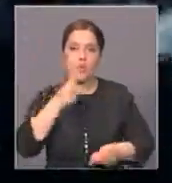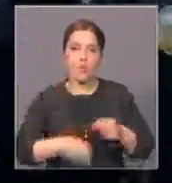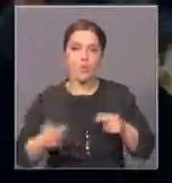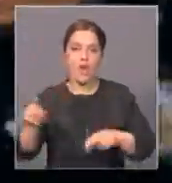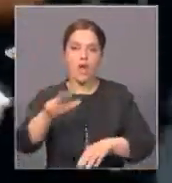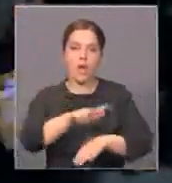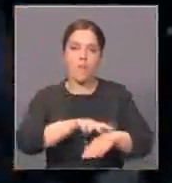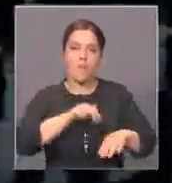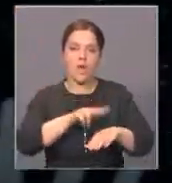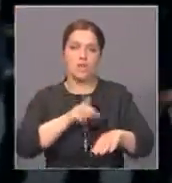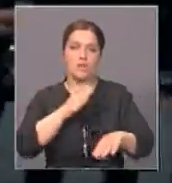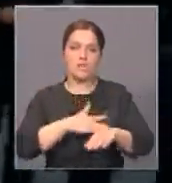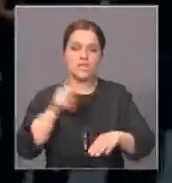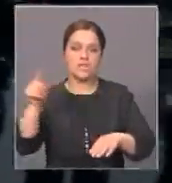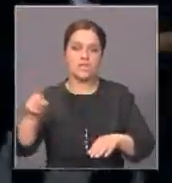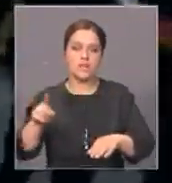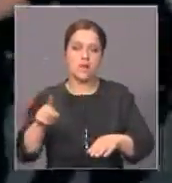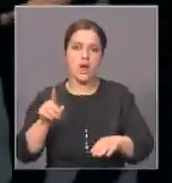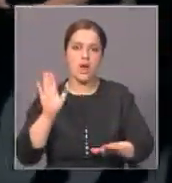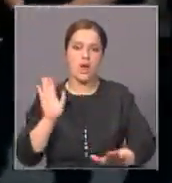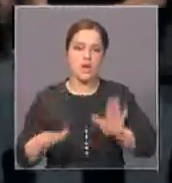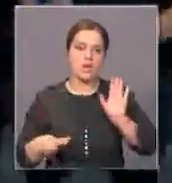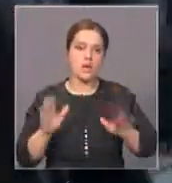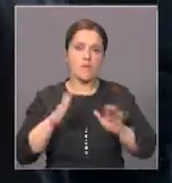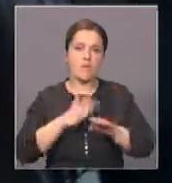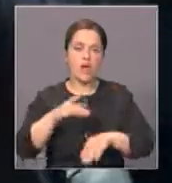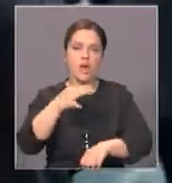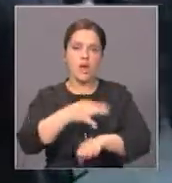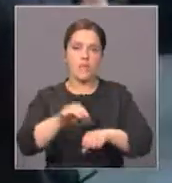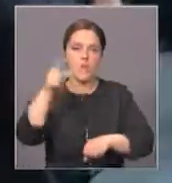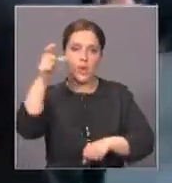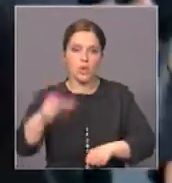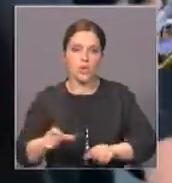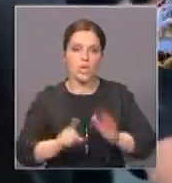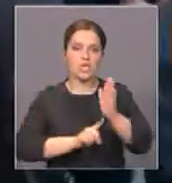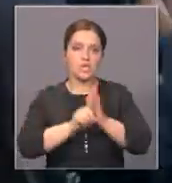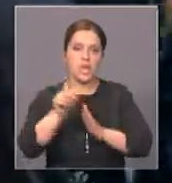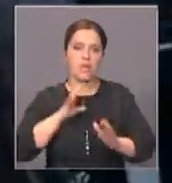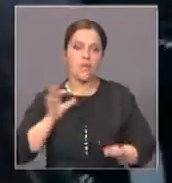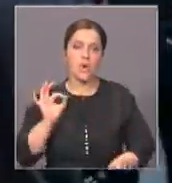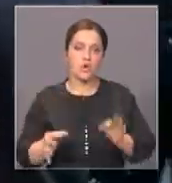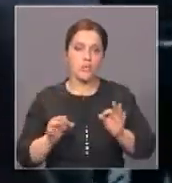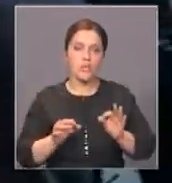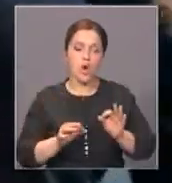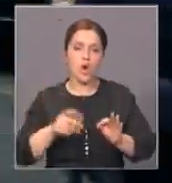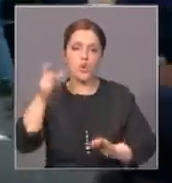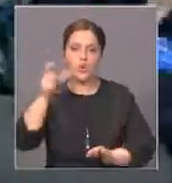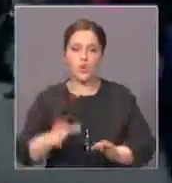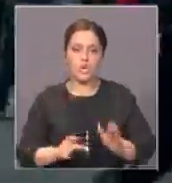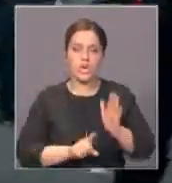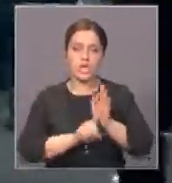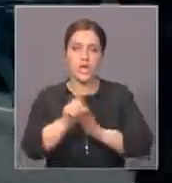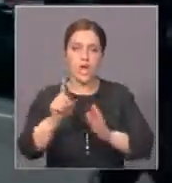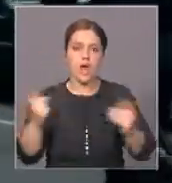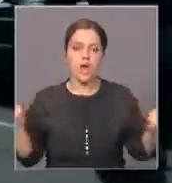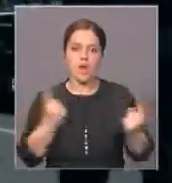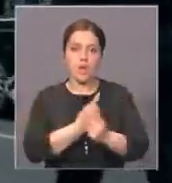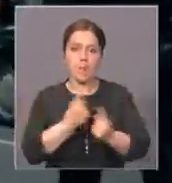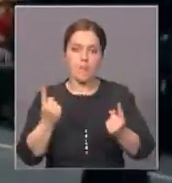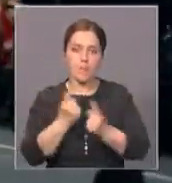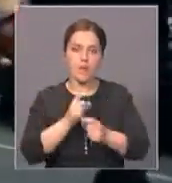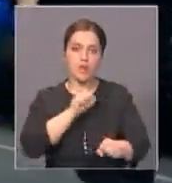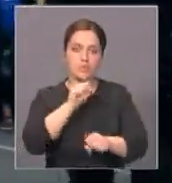полицейскому произволу. Изначально демонстрация проходила мирно, однако, когда люди начали блокировать движение, полиции пришлось